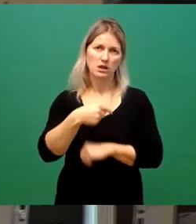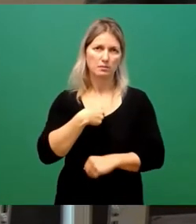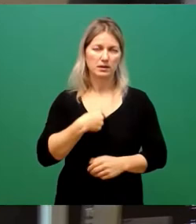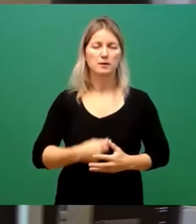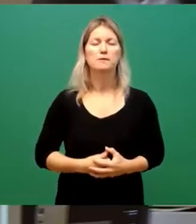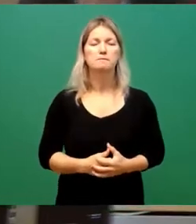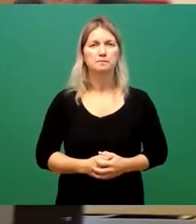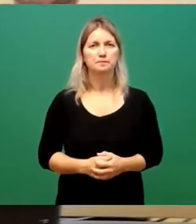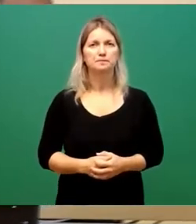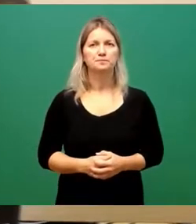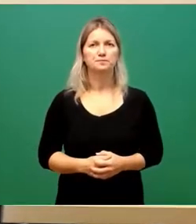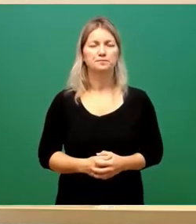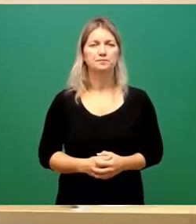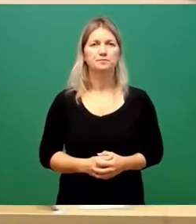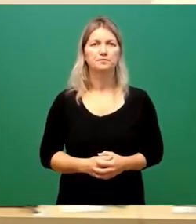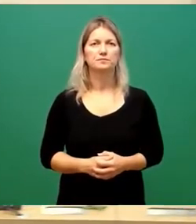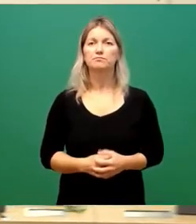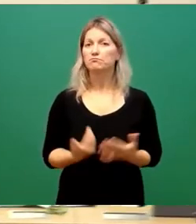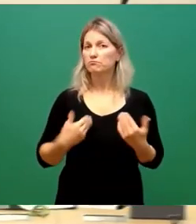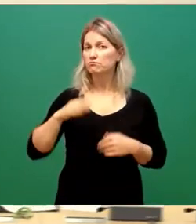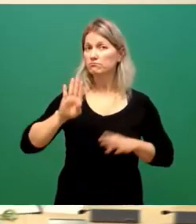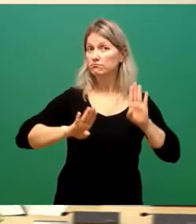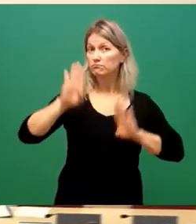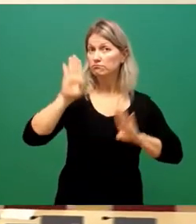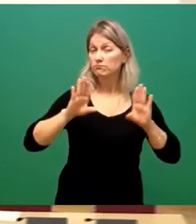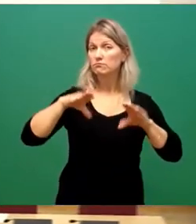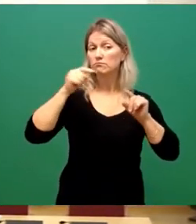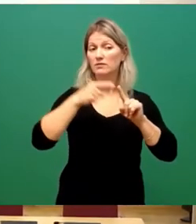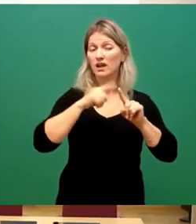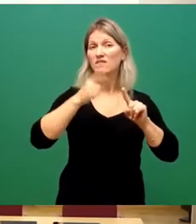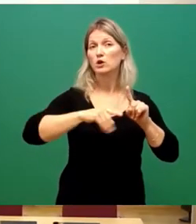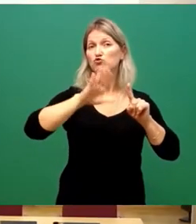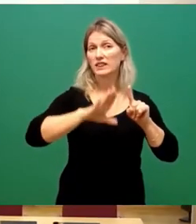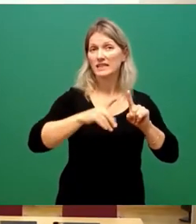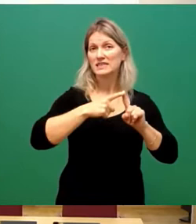So, jetzt gibt es weitere Wortmeldungen, beginnend Frau Schanetzki, dann Herr Schollbach.